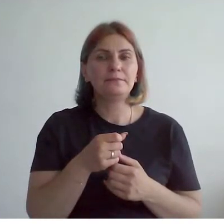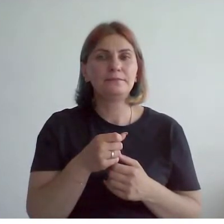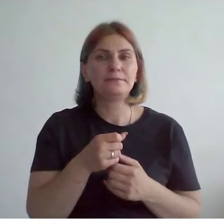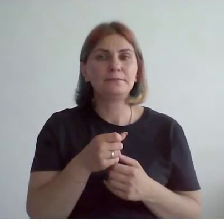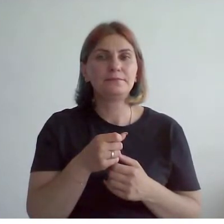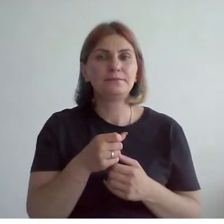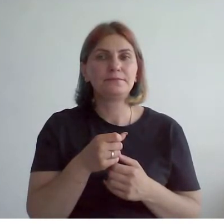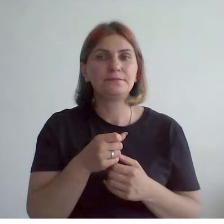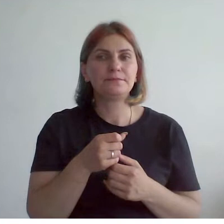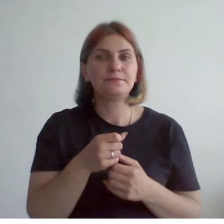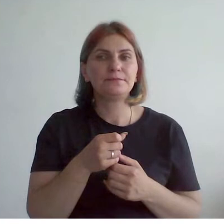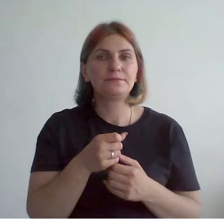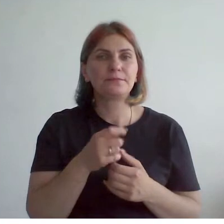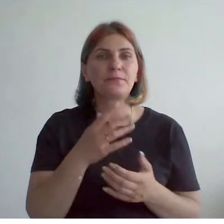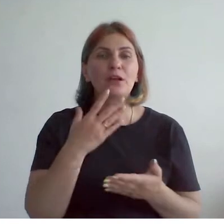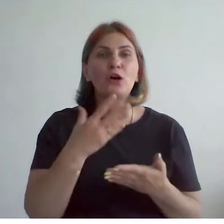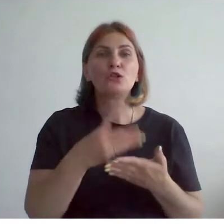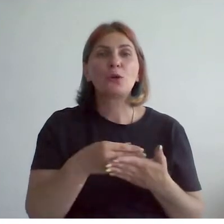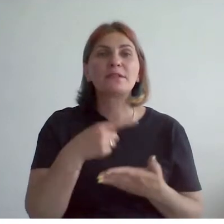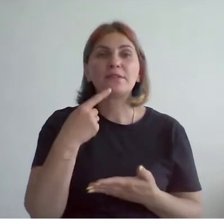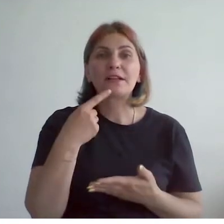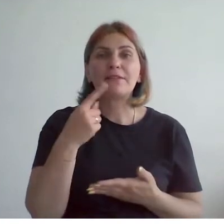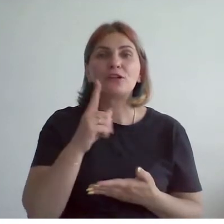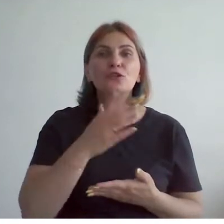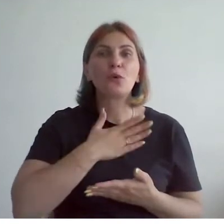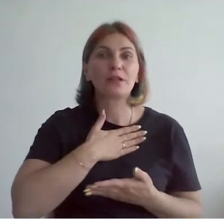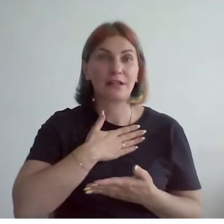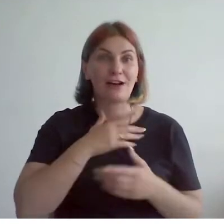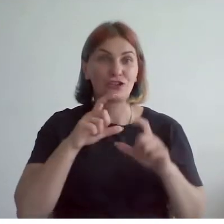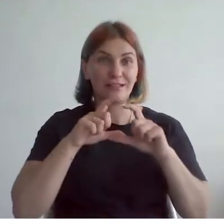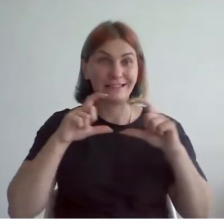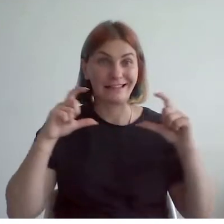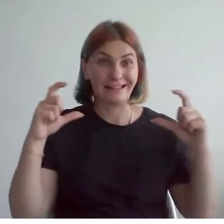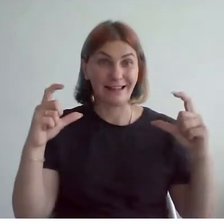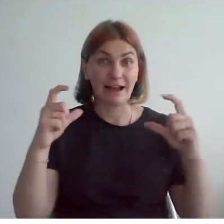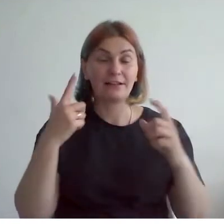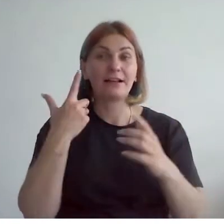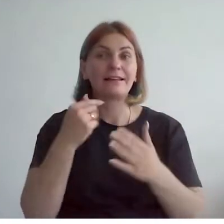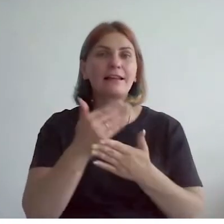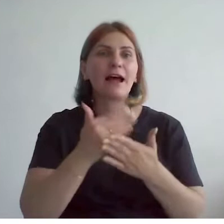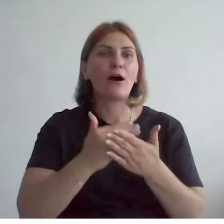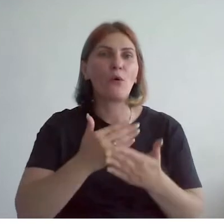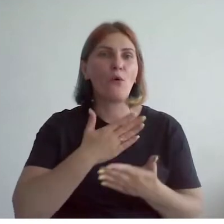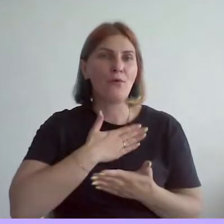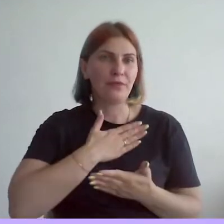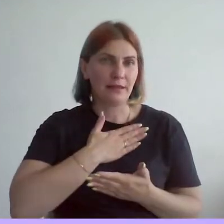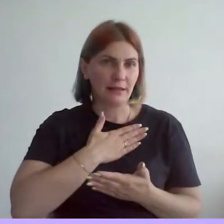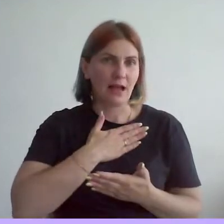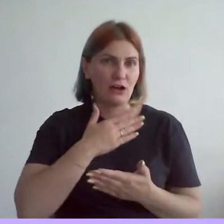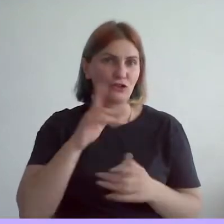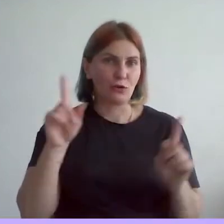И, собственно говоря, само наше здание, в котором находится наш музей, вот это серебристое